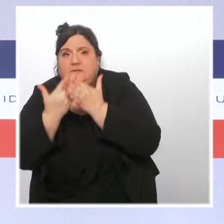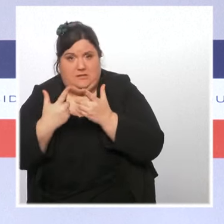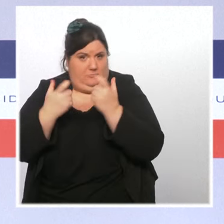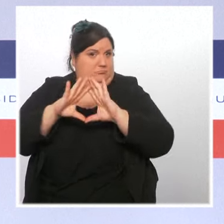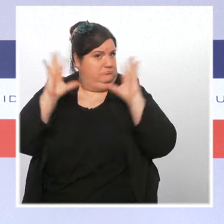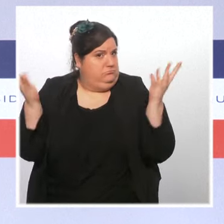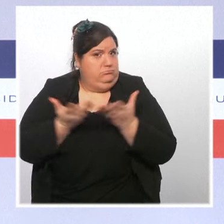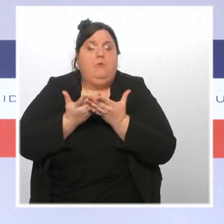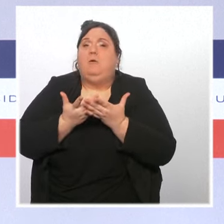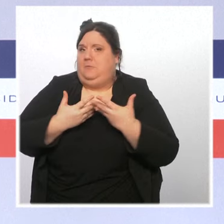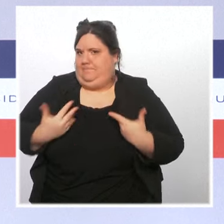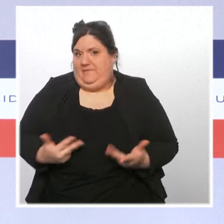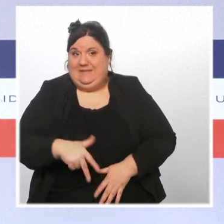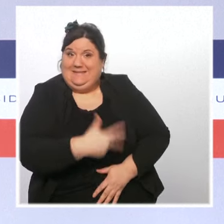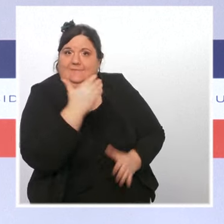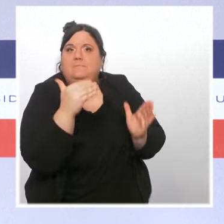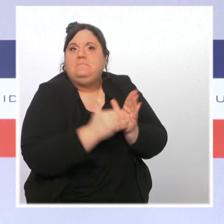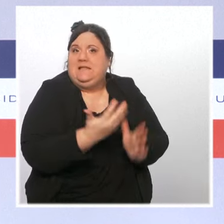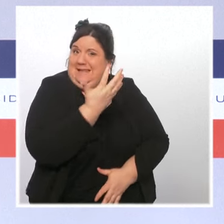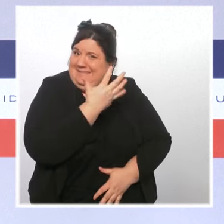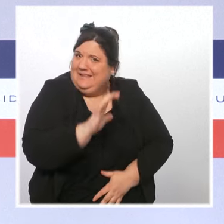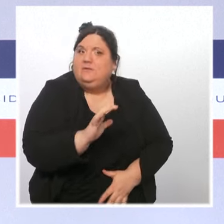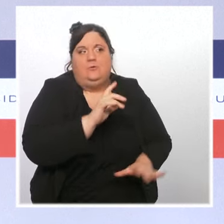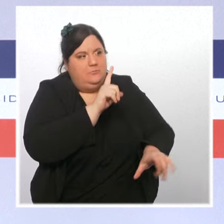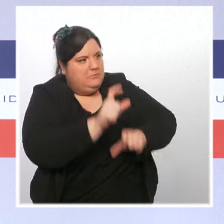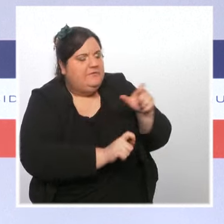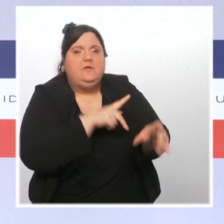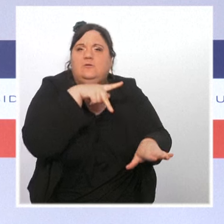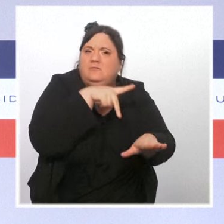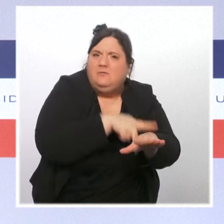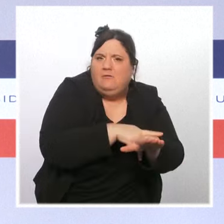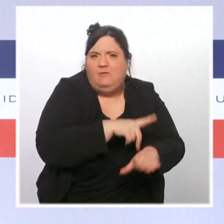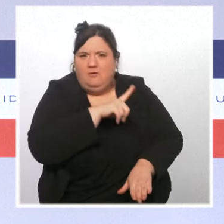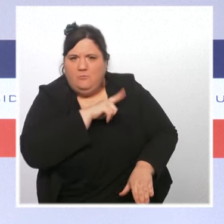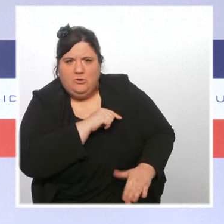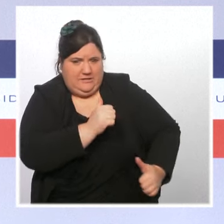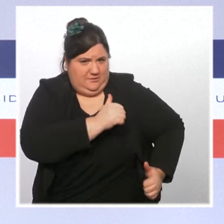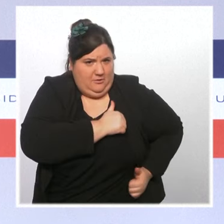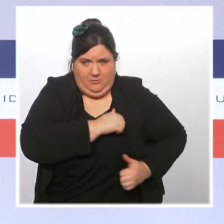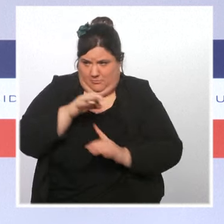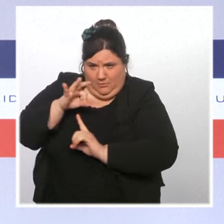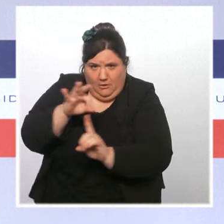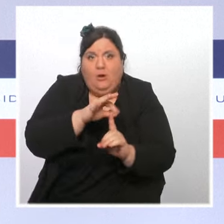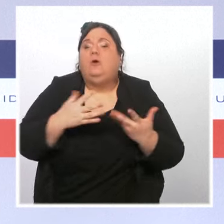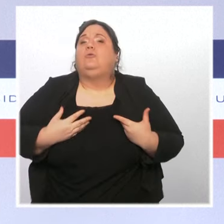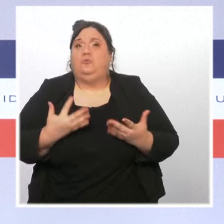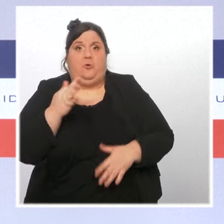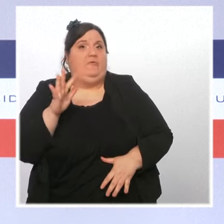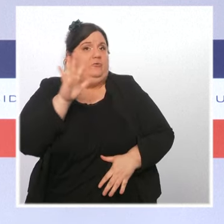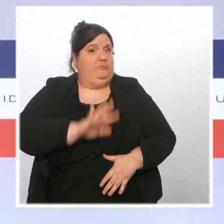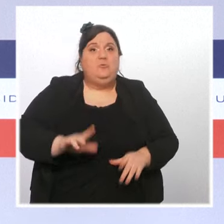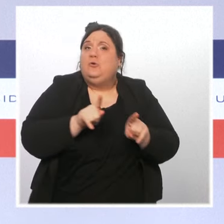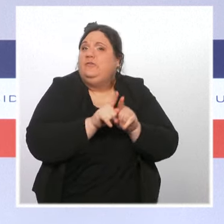500 forces de l'ordre déployées partout sur le territoire, aussi bien dans l'Hexagone qu'en Outre-mer. Grâce à cette